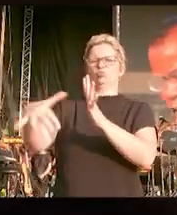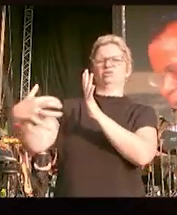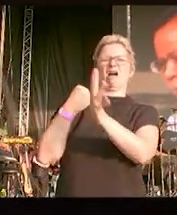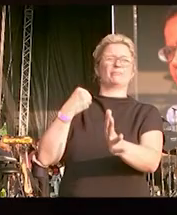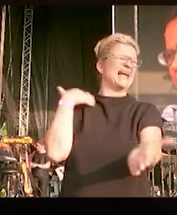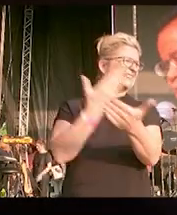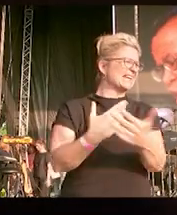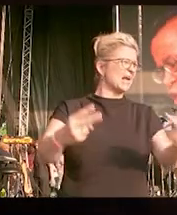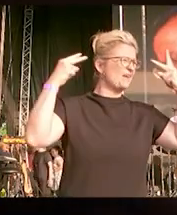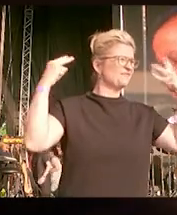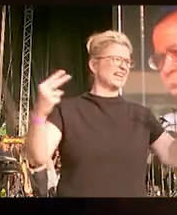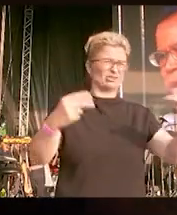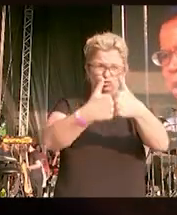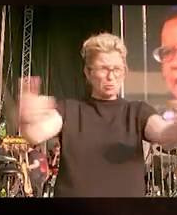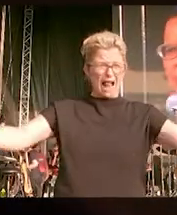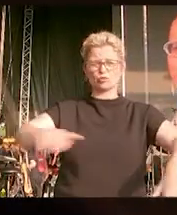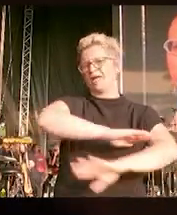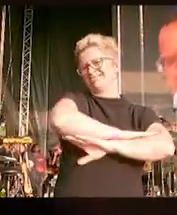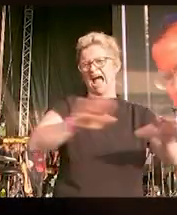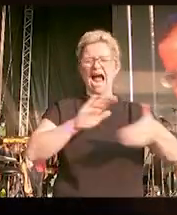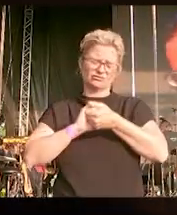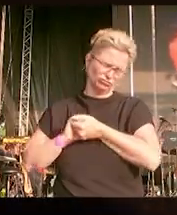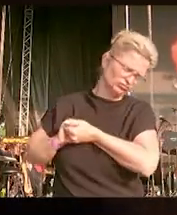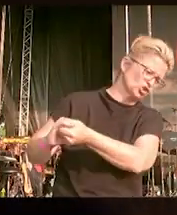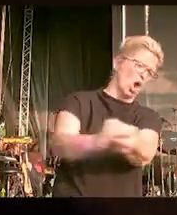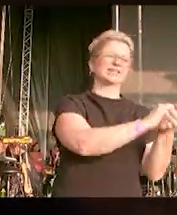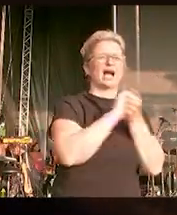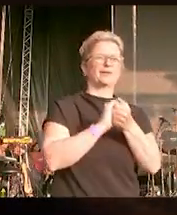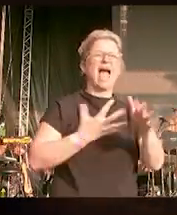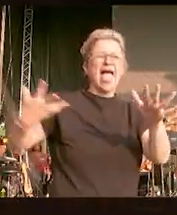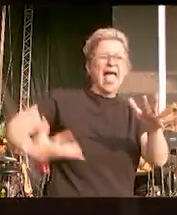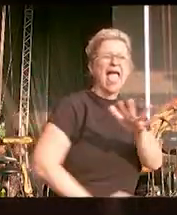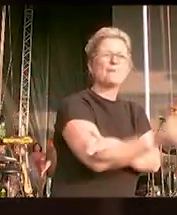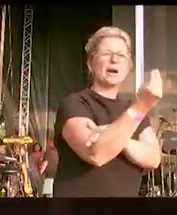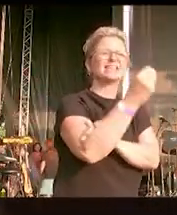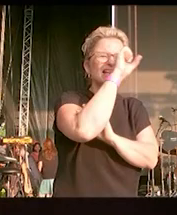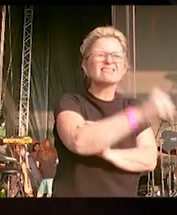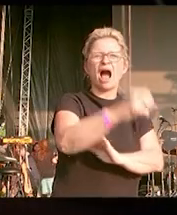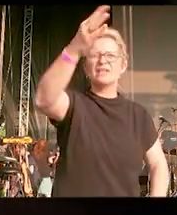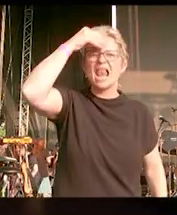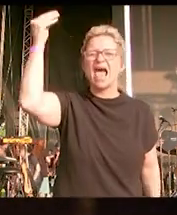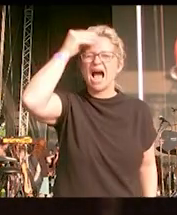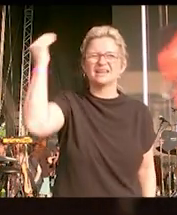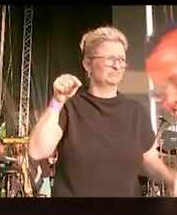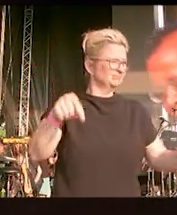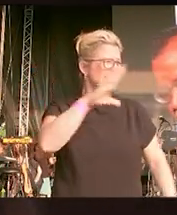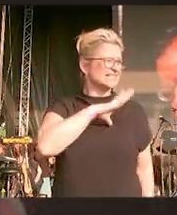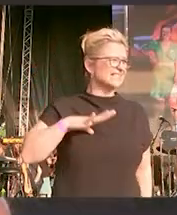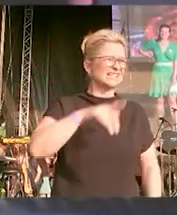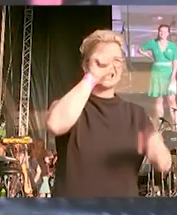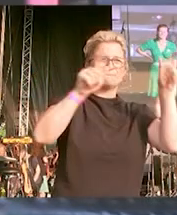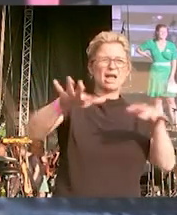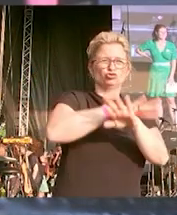Solidarität statt Spaltung. Empathie ist lernbar. Ich wünsche den Menschen in Sachsen,